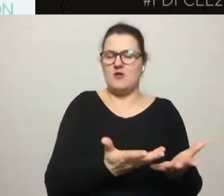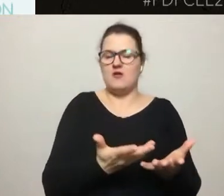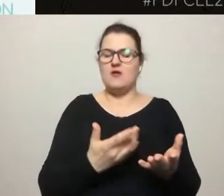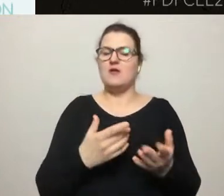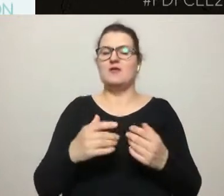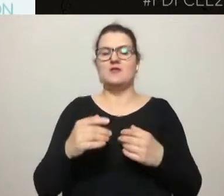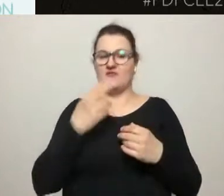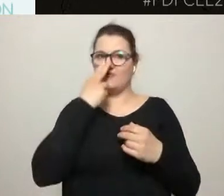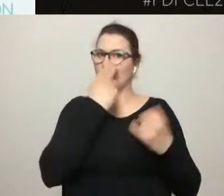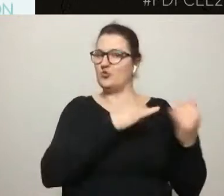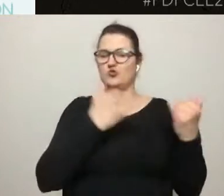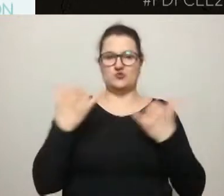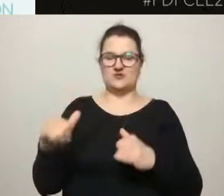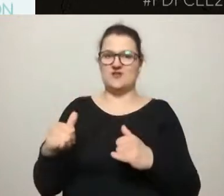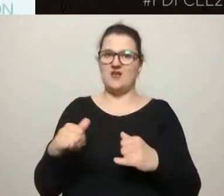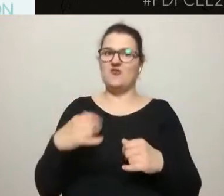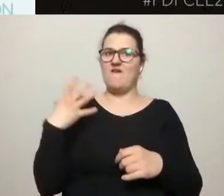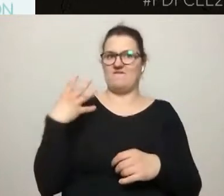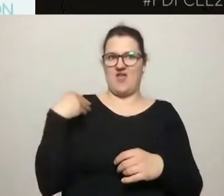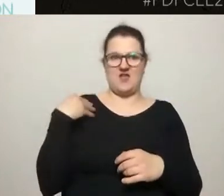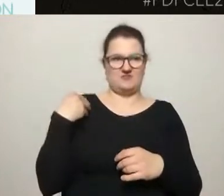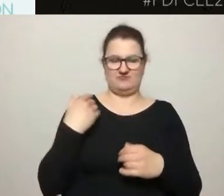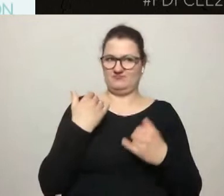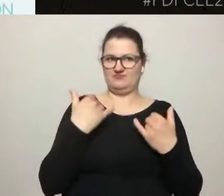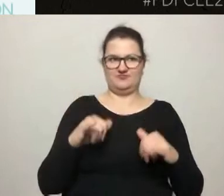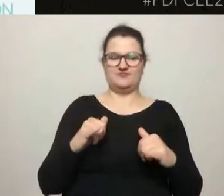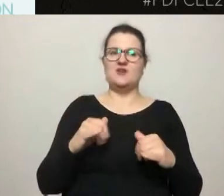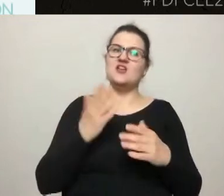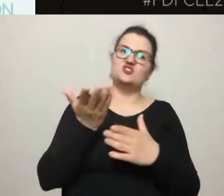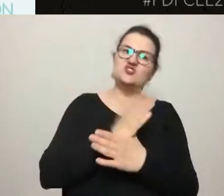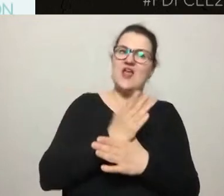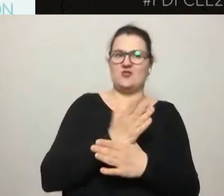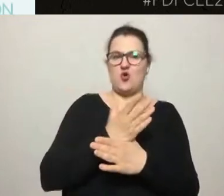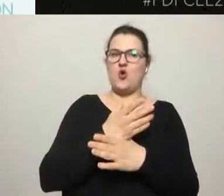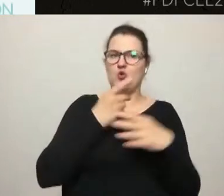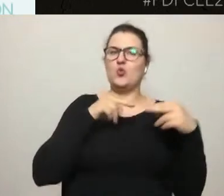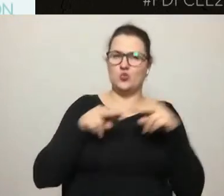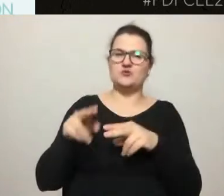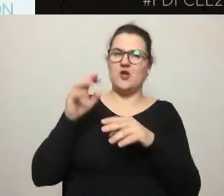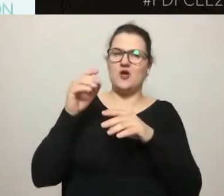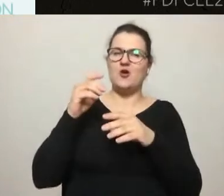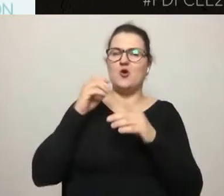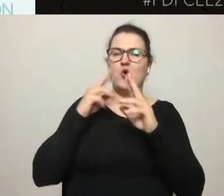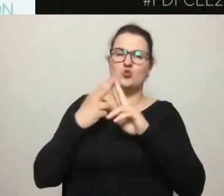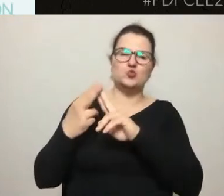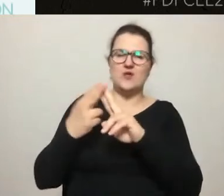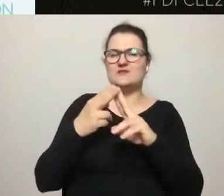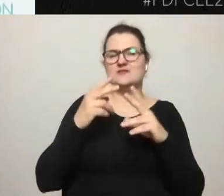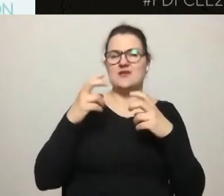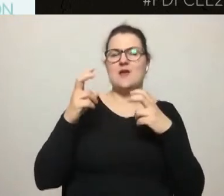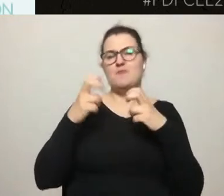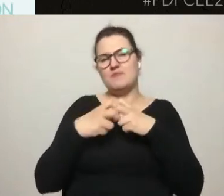struktura wiekowa. Średnio uczestnicy tych konsultacji czy badań online są młodsi.